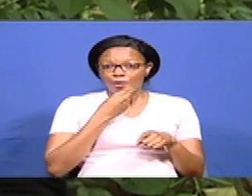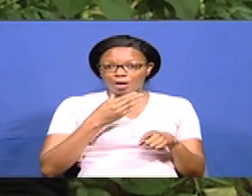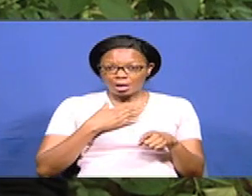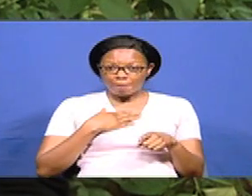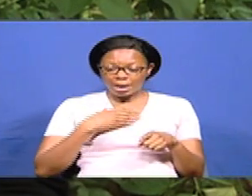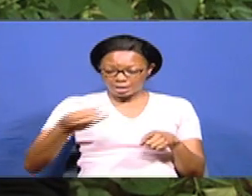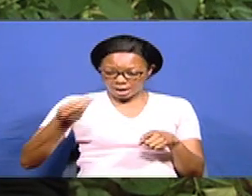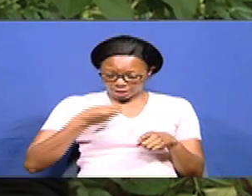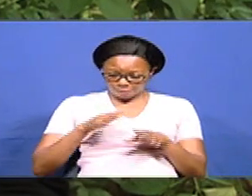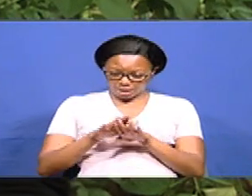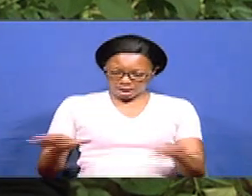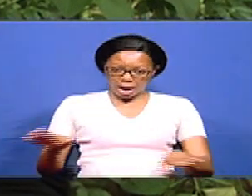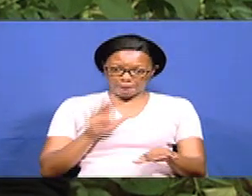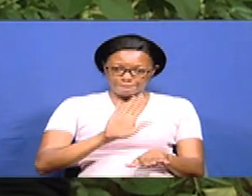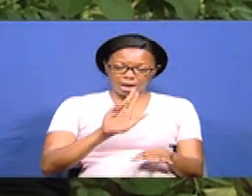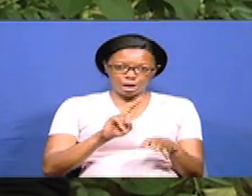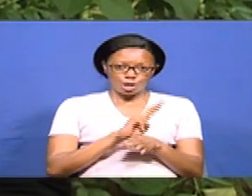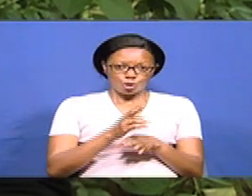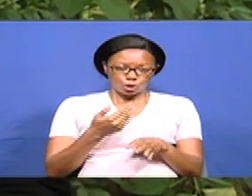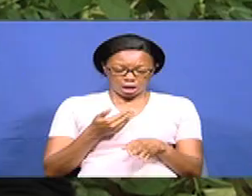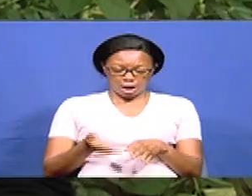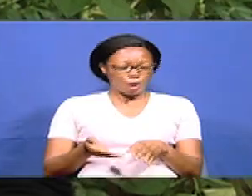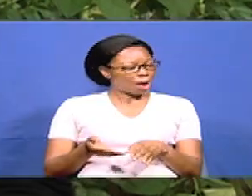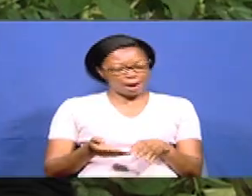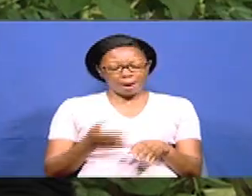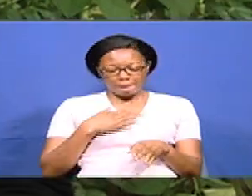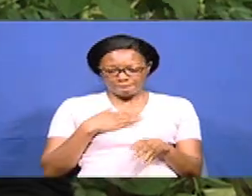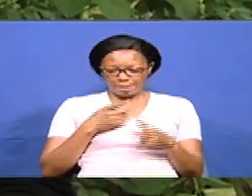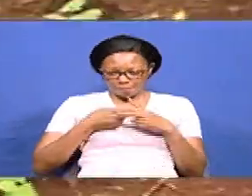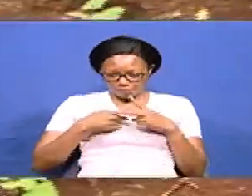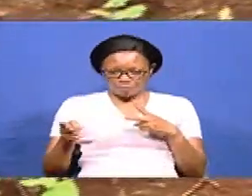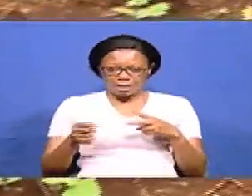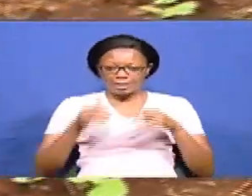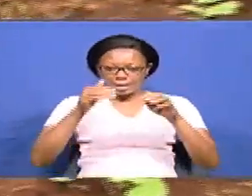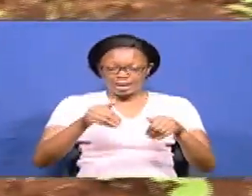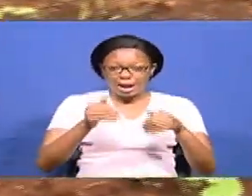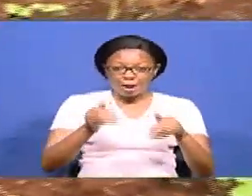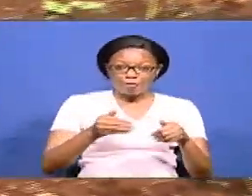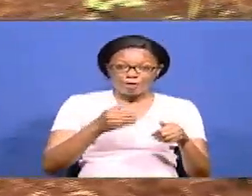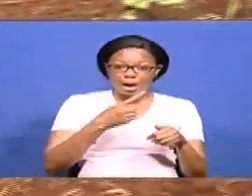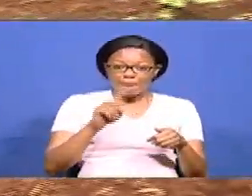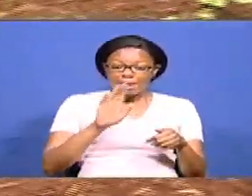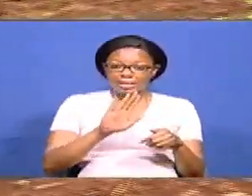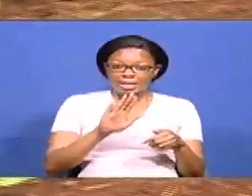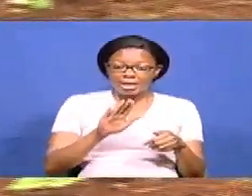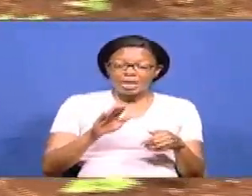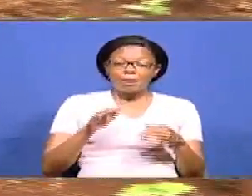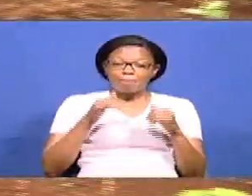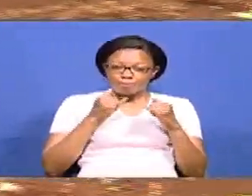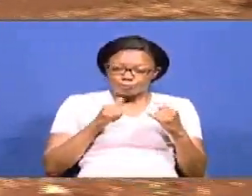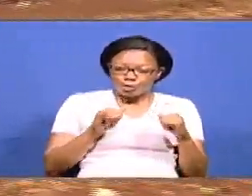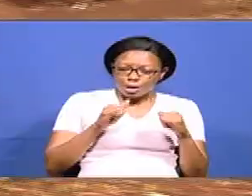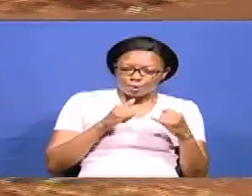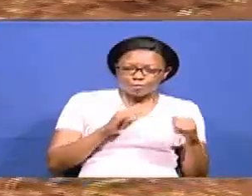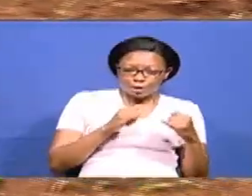Sasa yondo ili kwa the reason ni kwa decide kwaanza farming pia. Hilo halimani shi haku jaribu kilimu cha